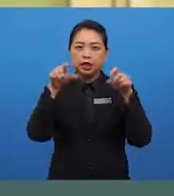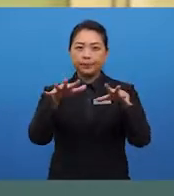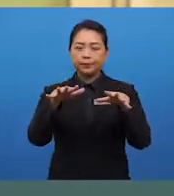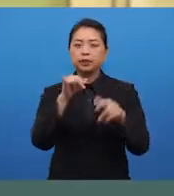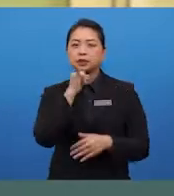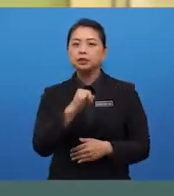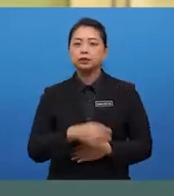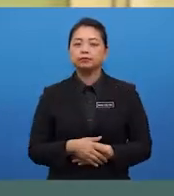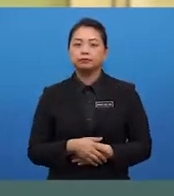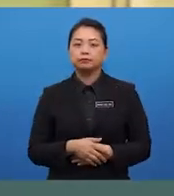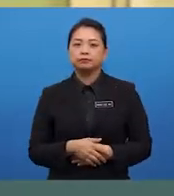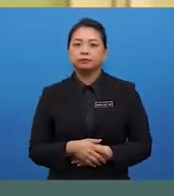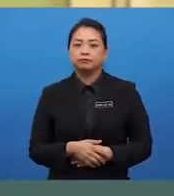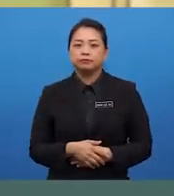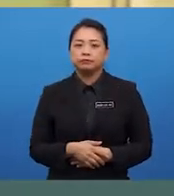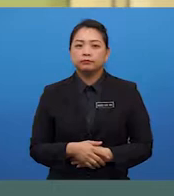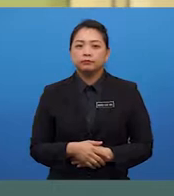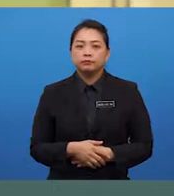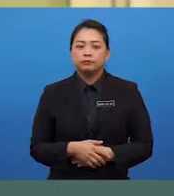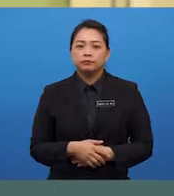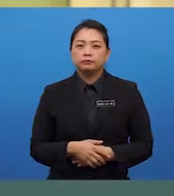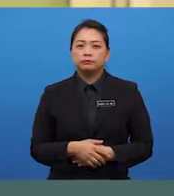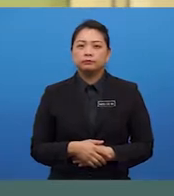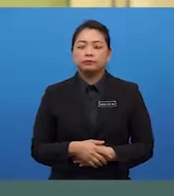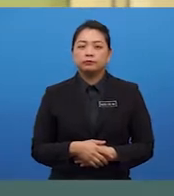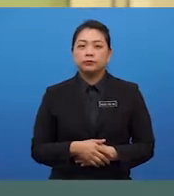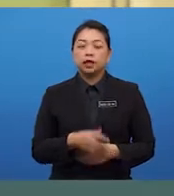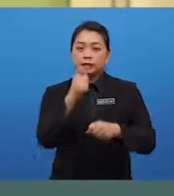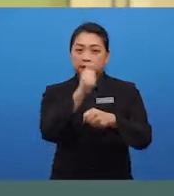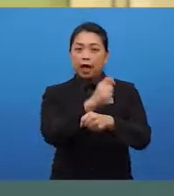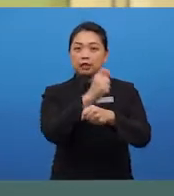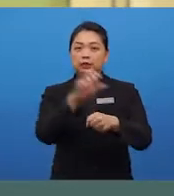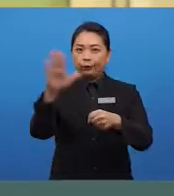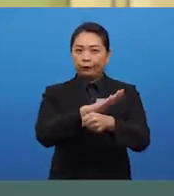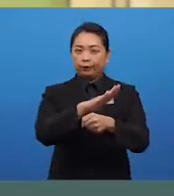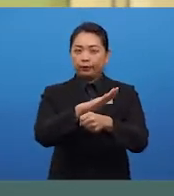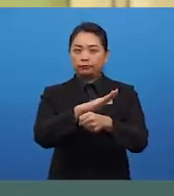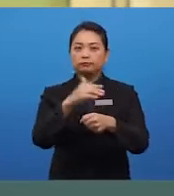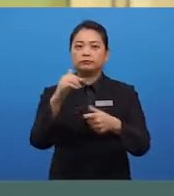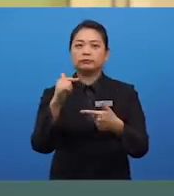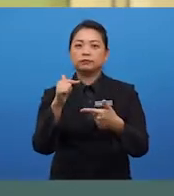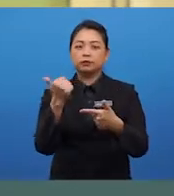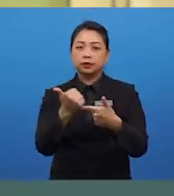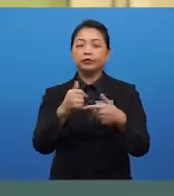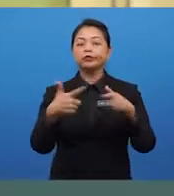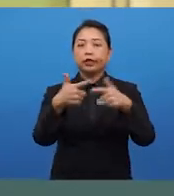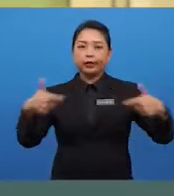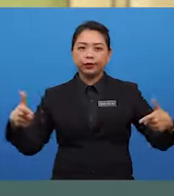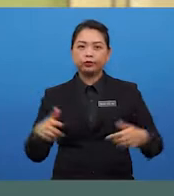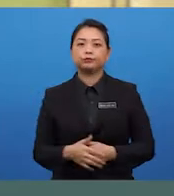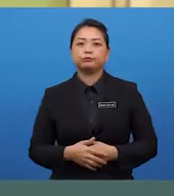the two important considerations. The first is task fulfilment. The second is your language.